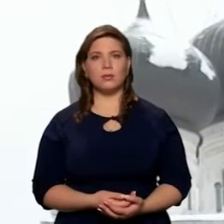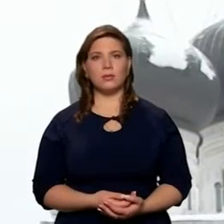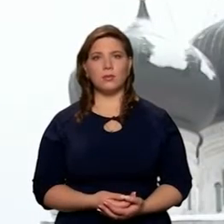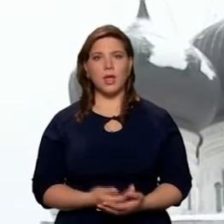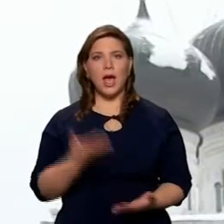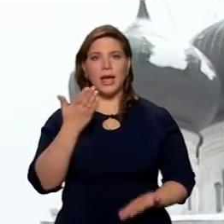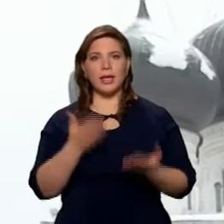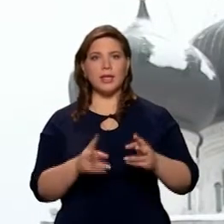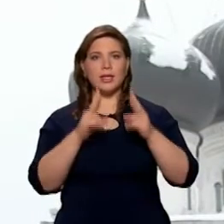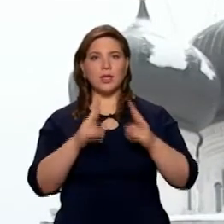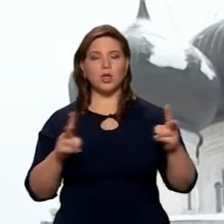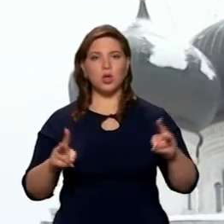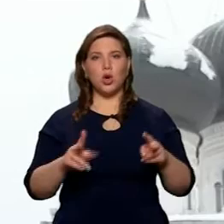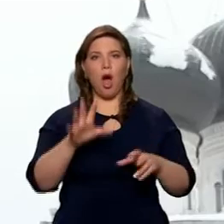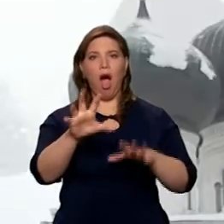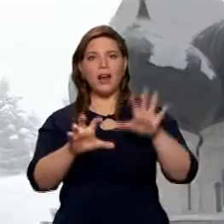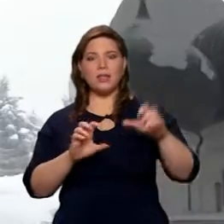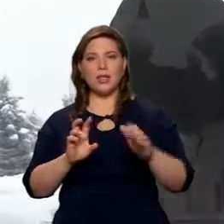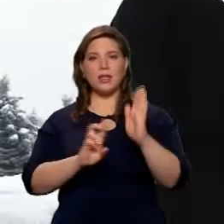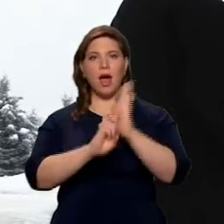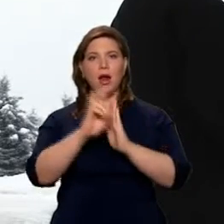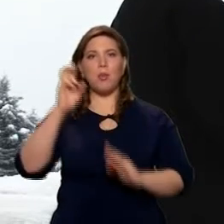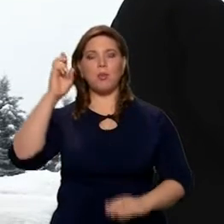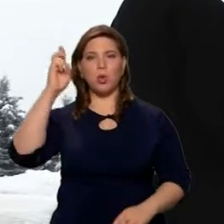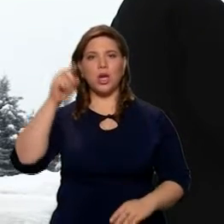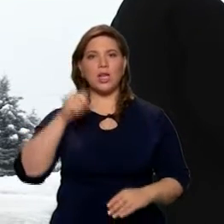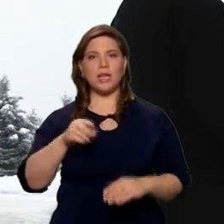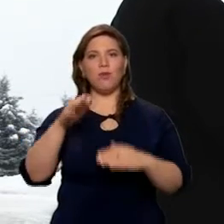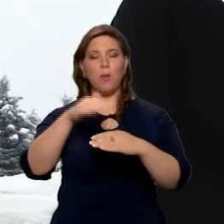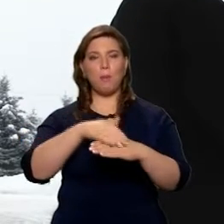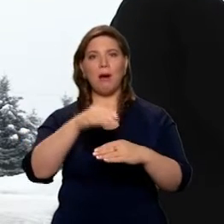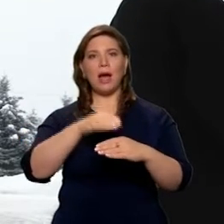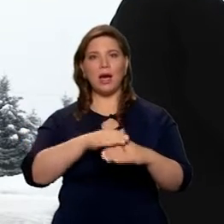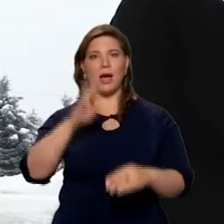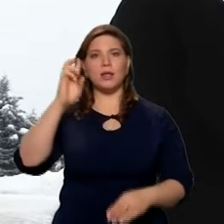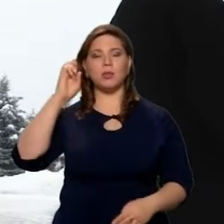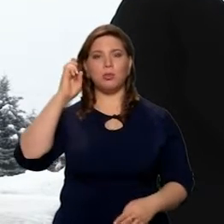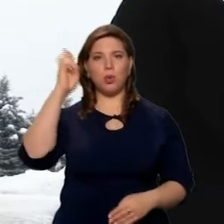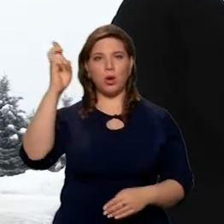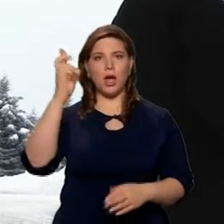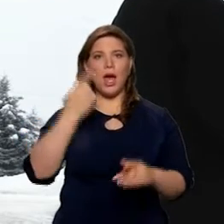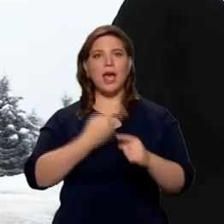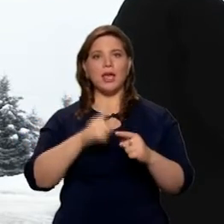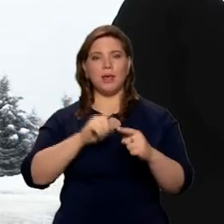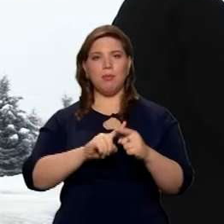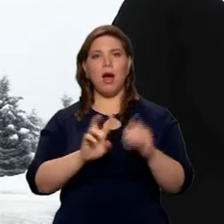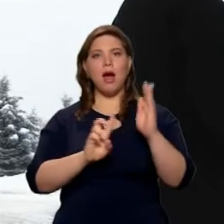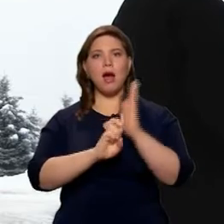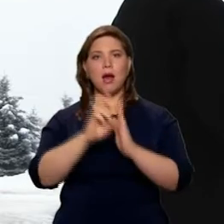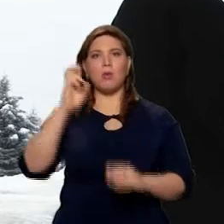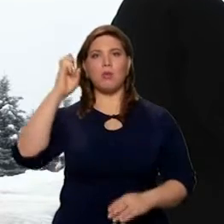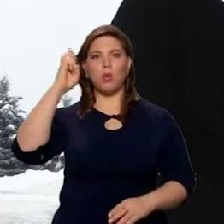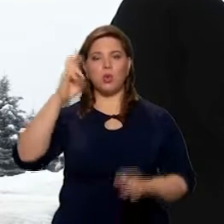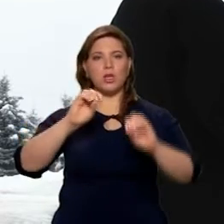Если кто разорит храм Божий, того покарает Бог, ибо храм Божий